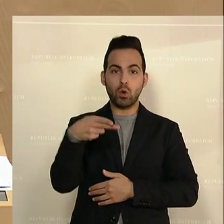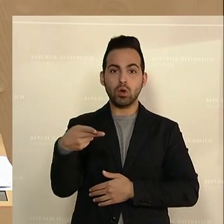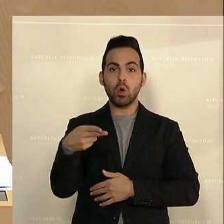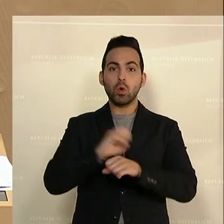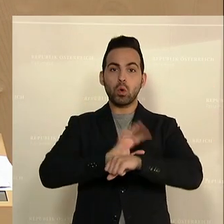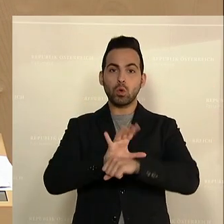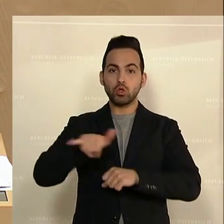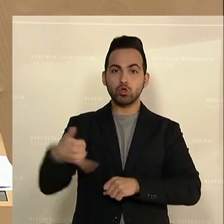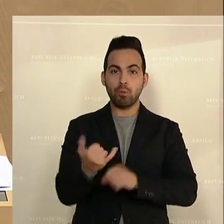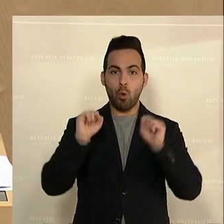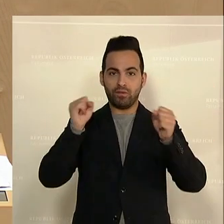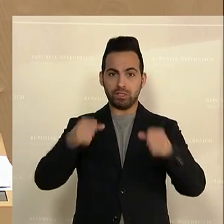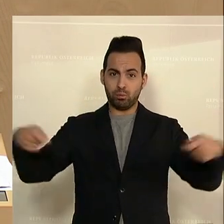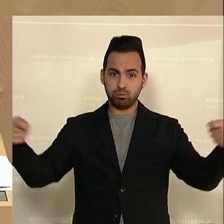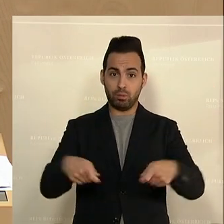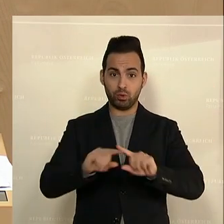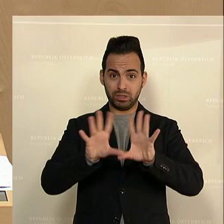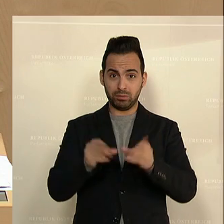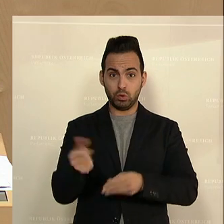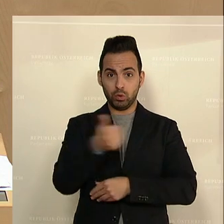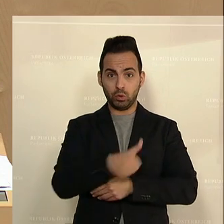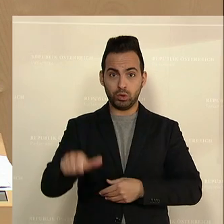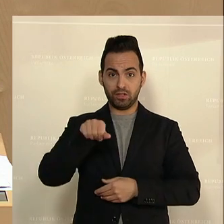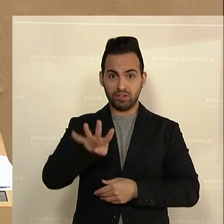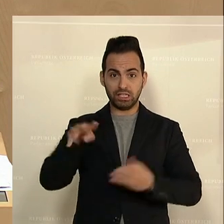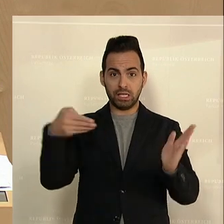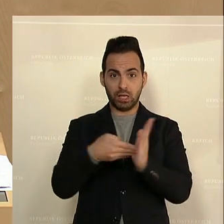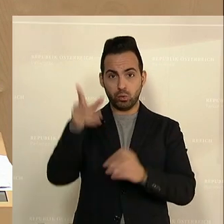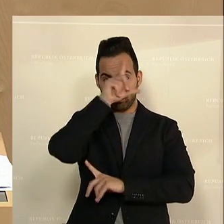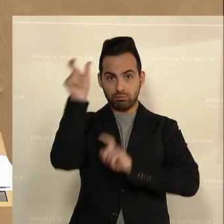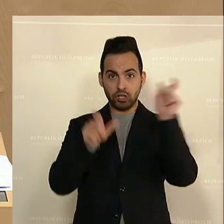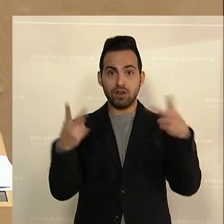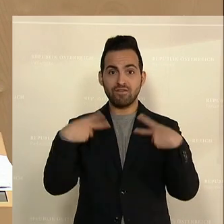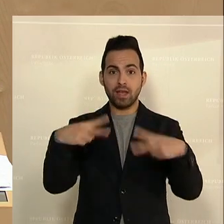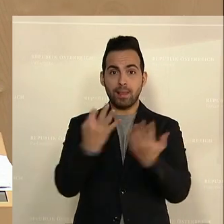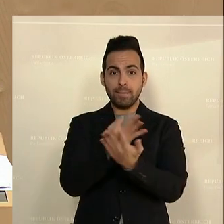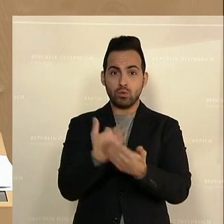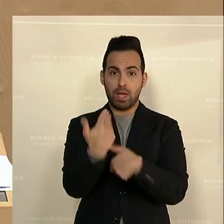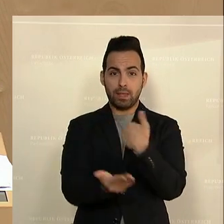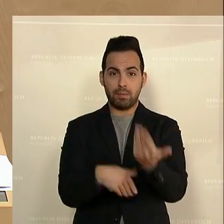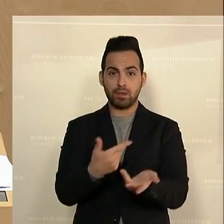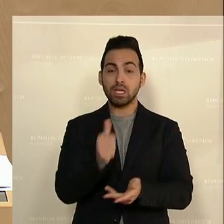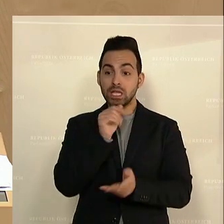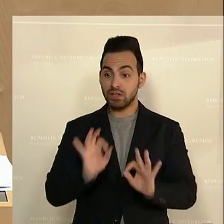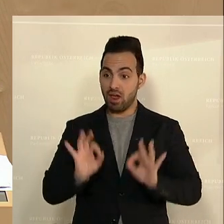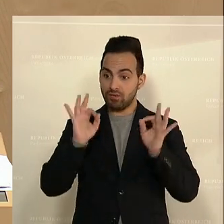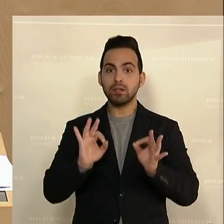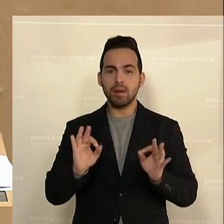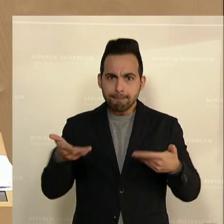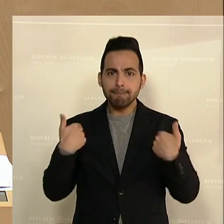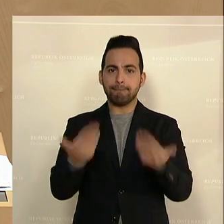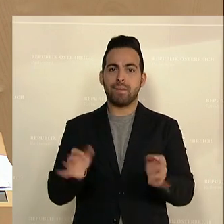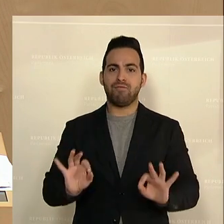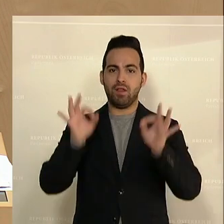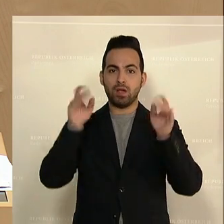zur Verfügung gestellt. Und so haben wir 114.000 Menschen in unserem Land Weiterbildung möglich gemacht, Unqualifizierungen möglich gemacht und